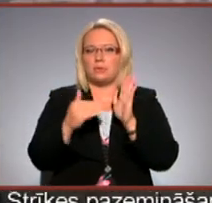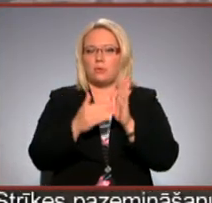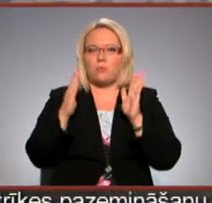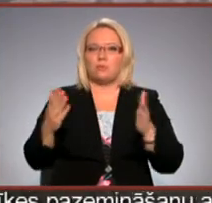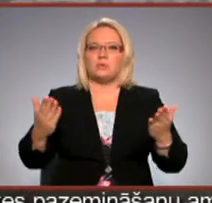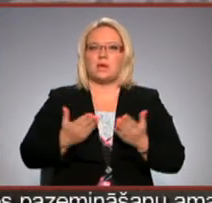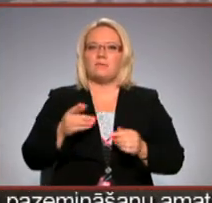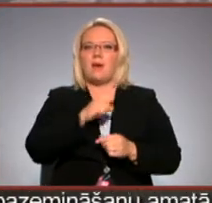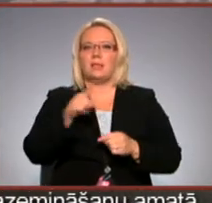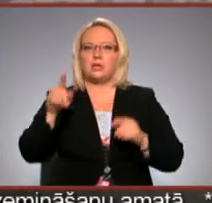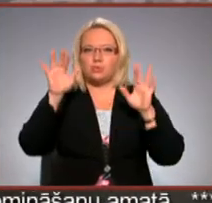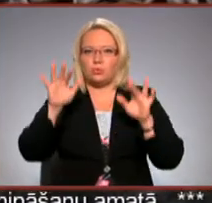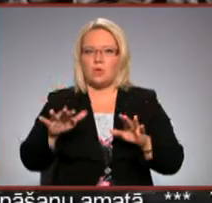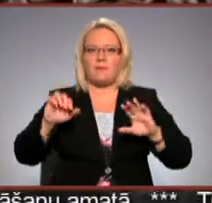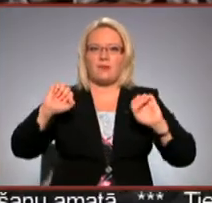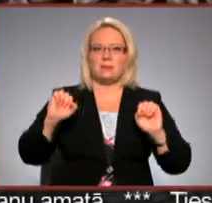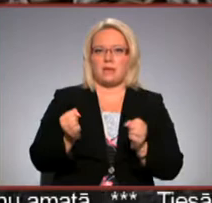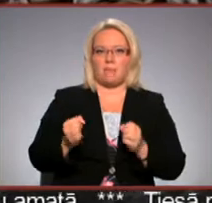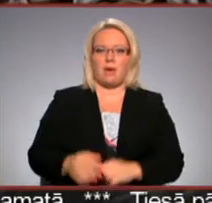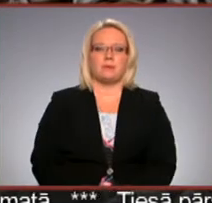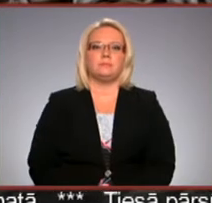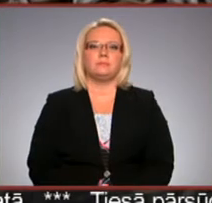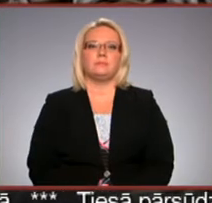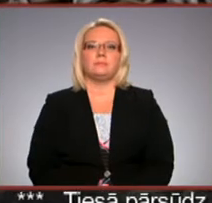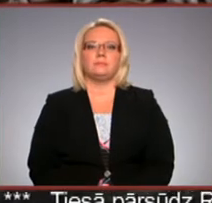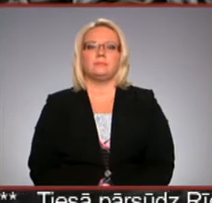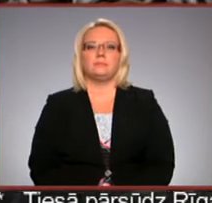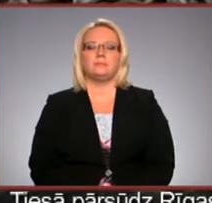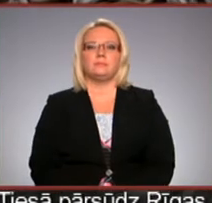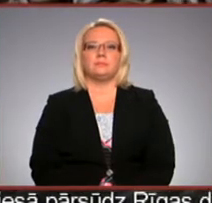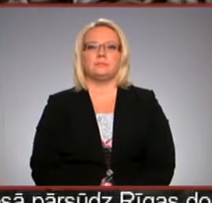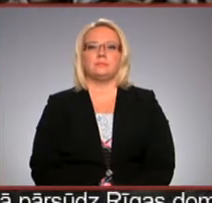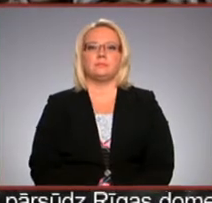jādzīvo līdz pat rudenim vai ziemai. Elīna Lapiņakolovs, Grumiņš, Vidzemes televīzija.